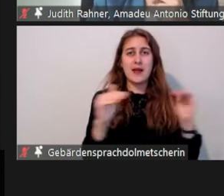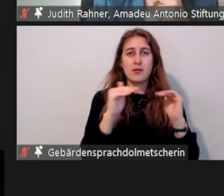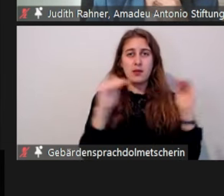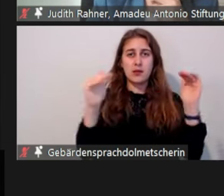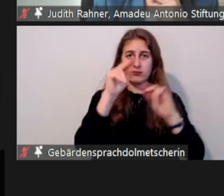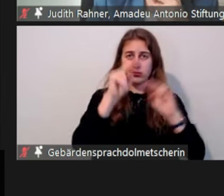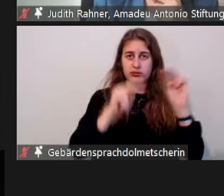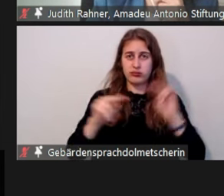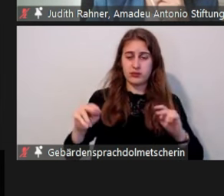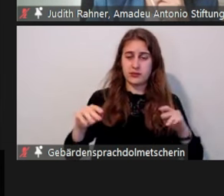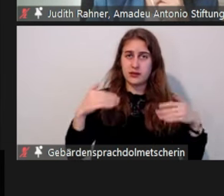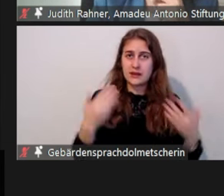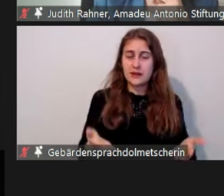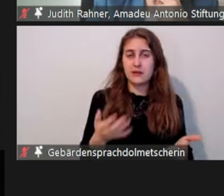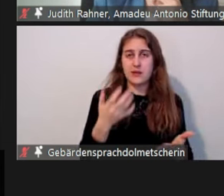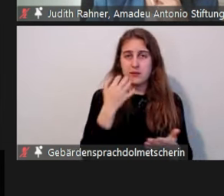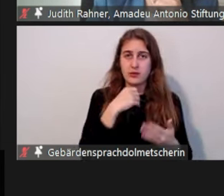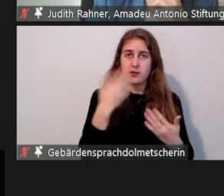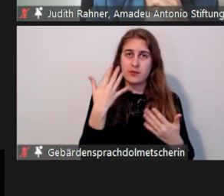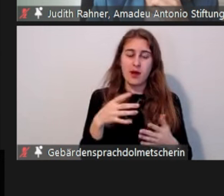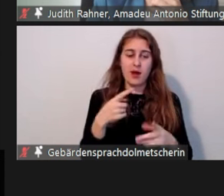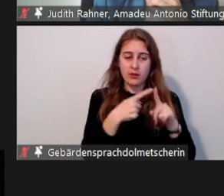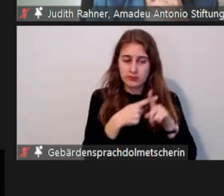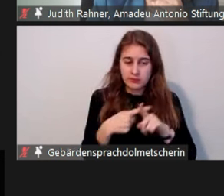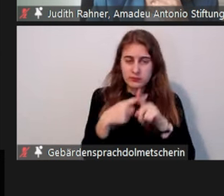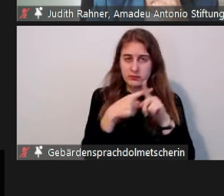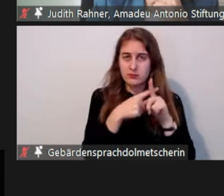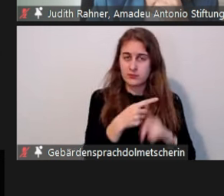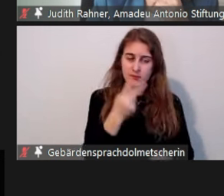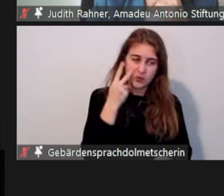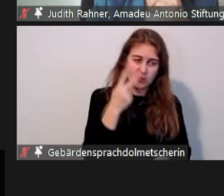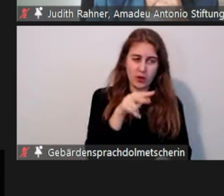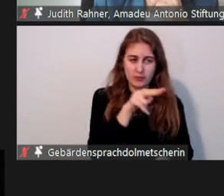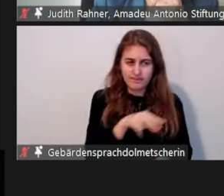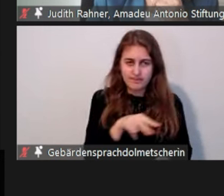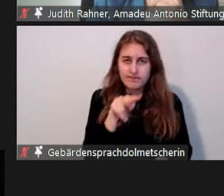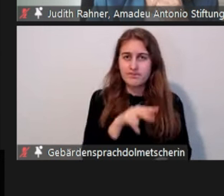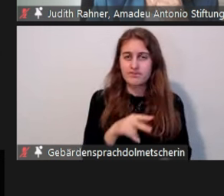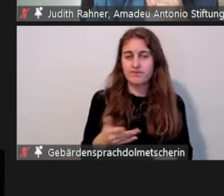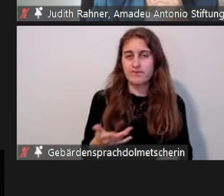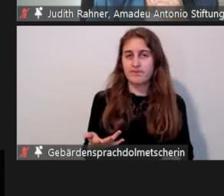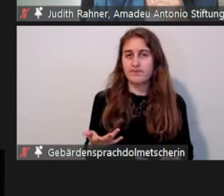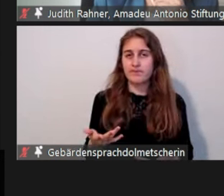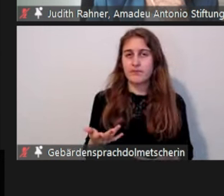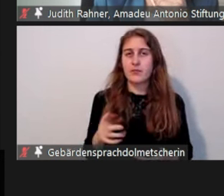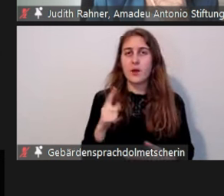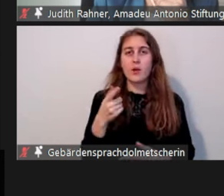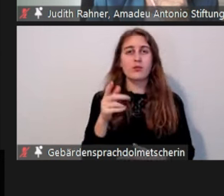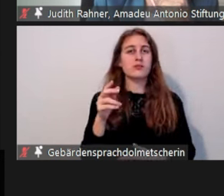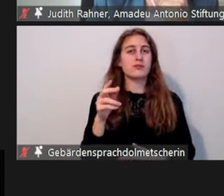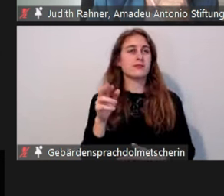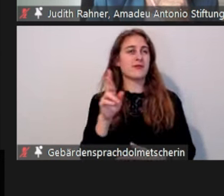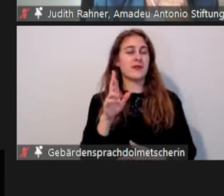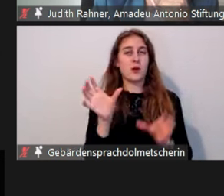spezifischer auf bestimmte Betroffenengruppen zu gucken